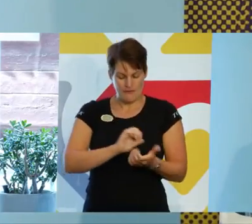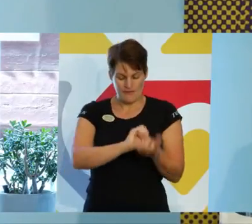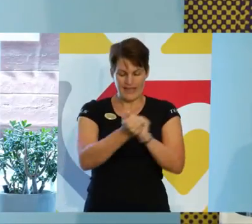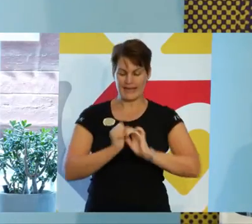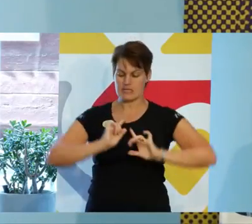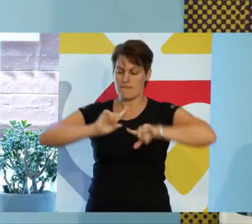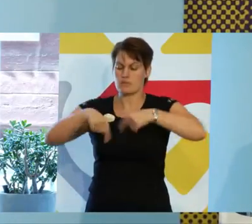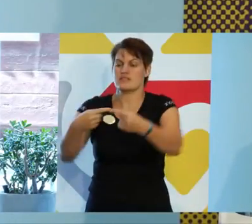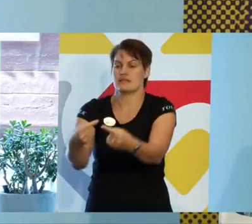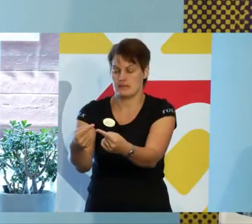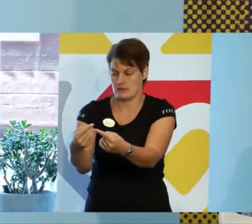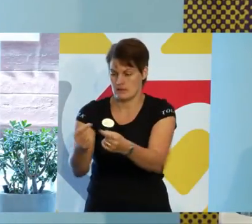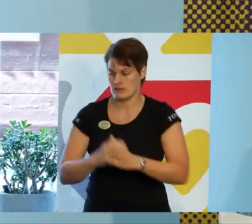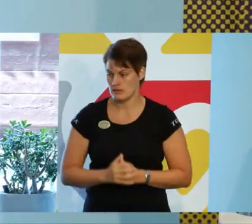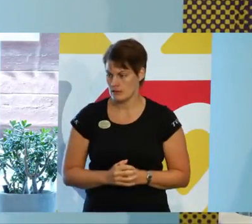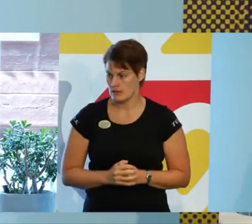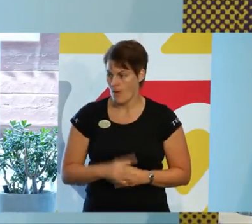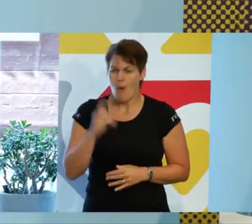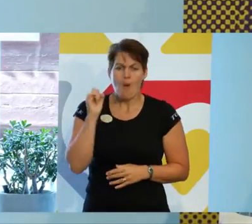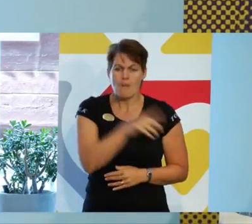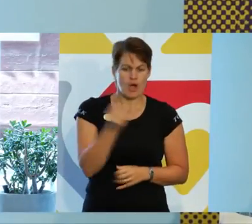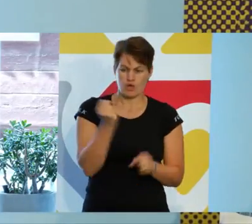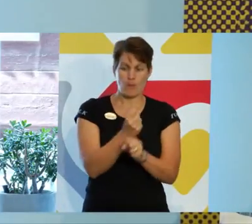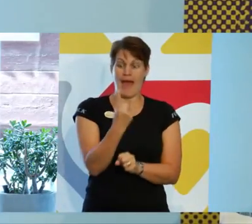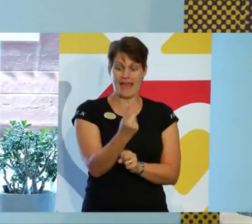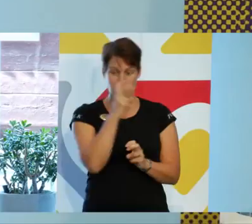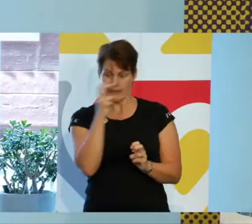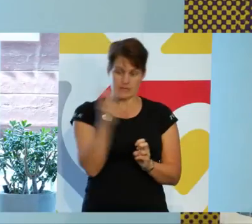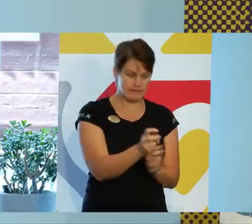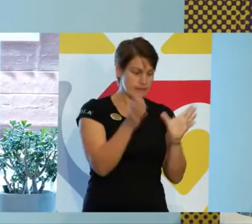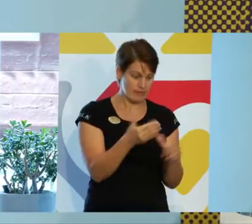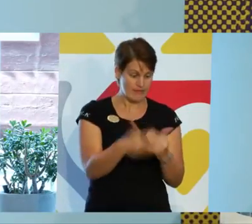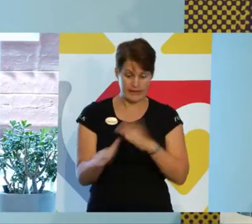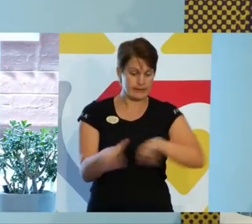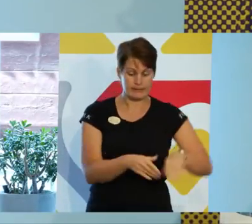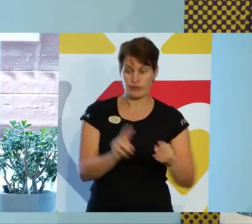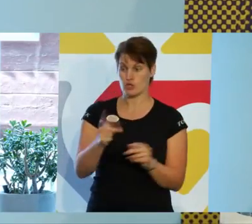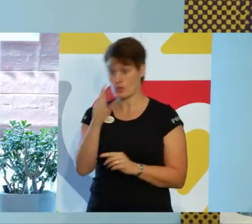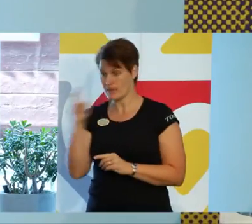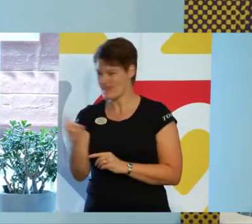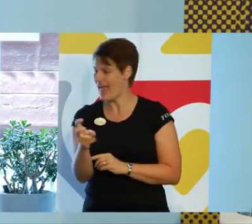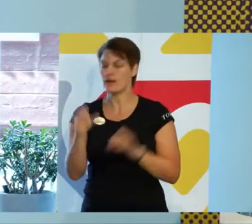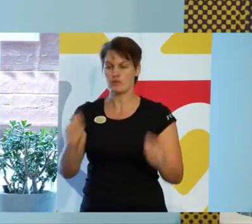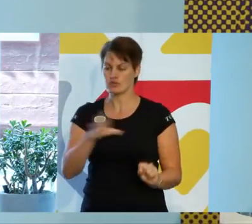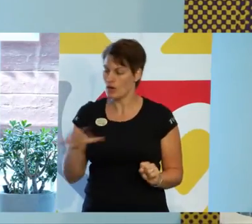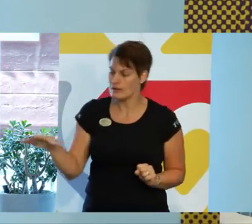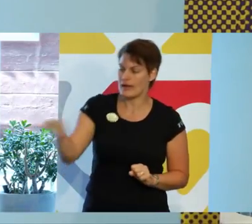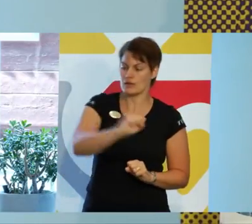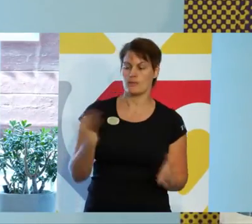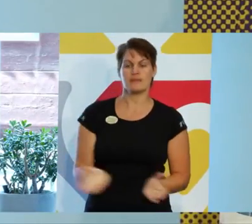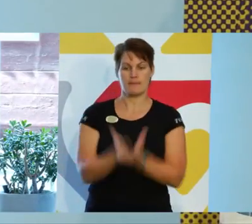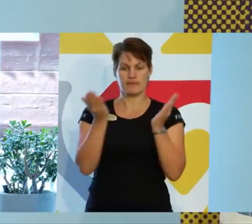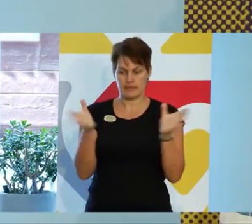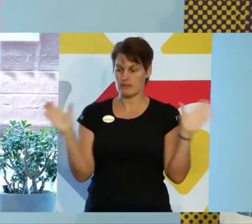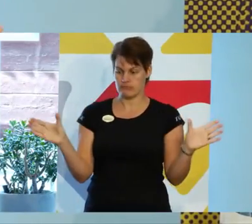Och det går inte att arbeta med ett perspektiv i taget. Det krävs ett helhetsgrepp där alla